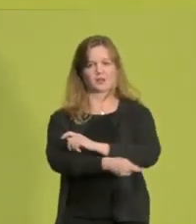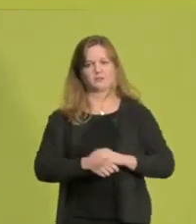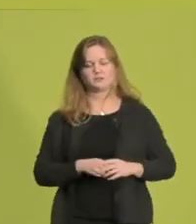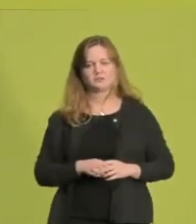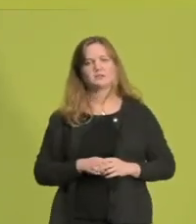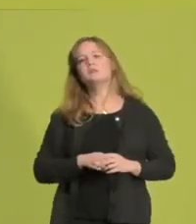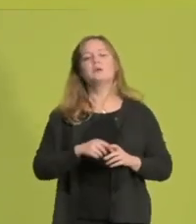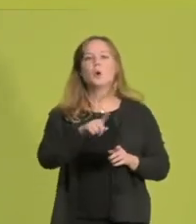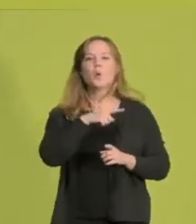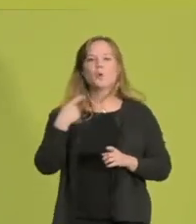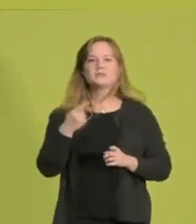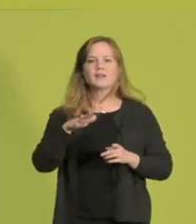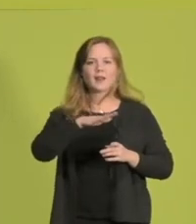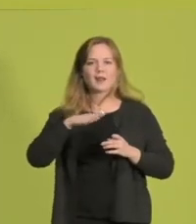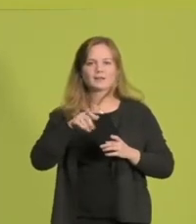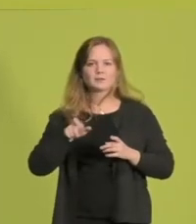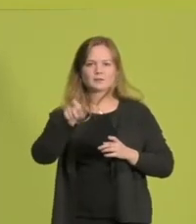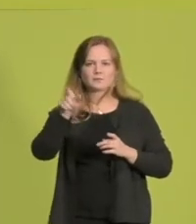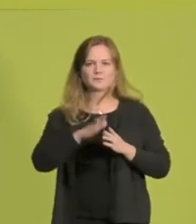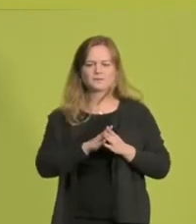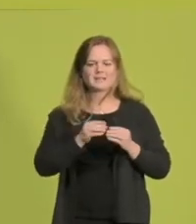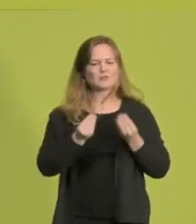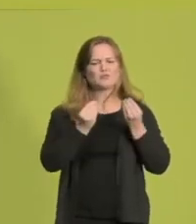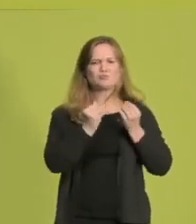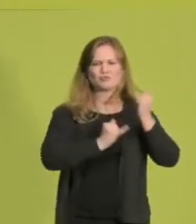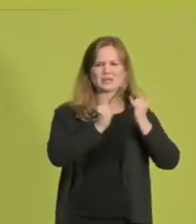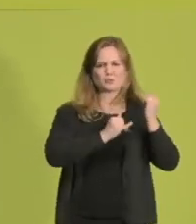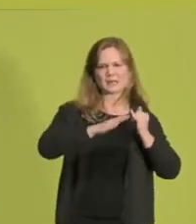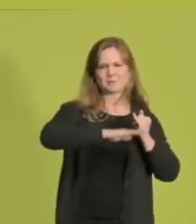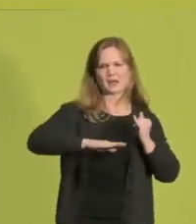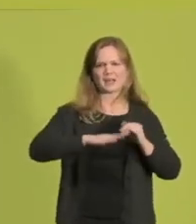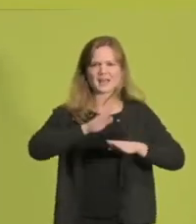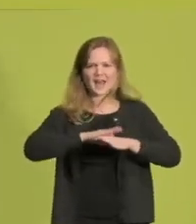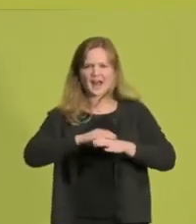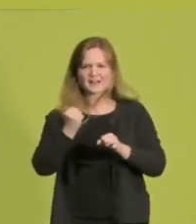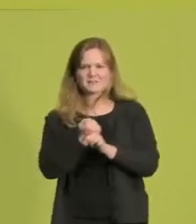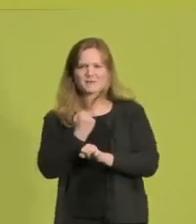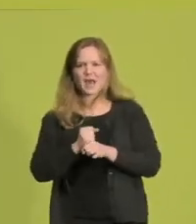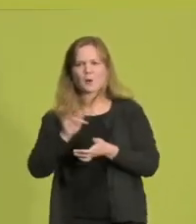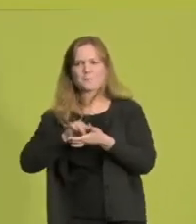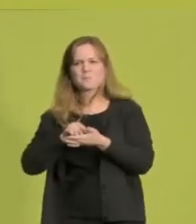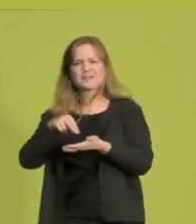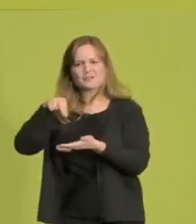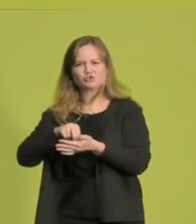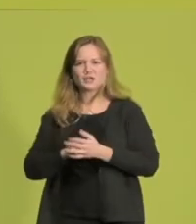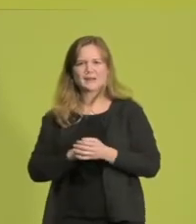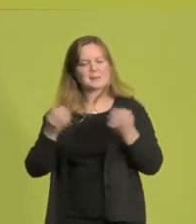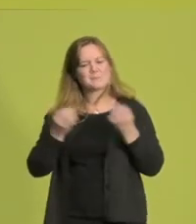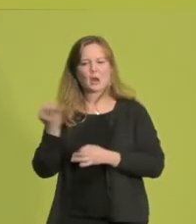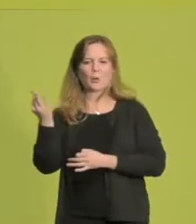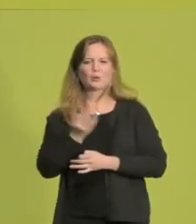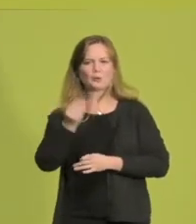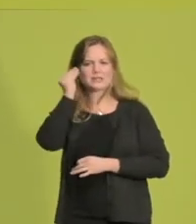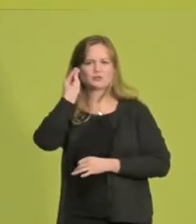Unser Land, die Herzkammer von Industrie, von Handwerk und Mittelstand, verdient eine grüne Zukunft. Unser Land,